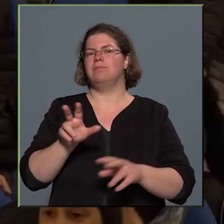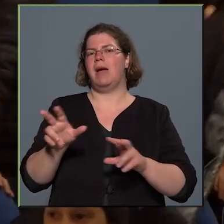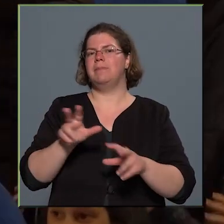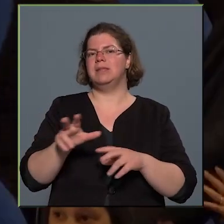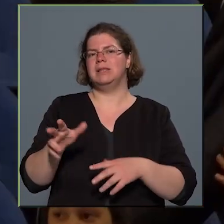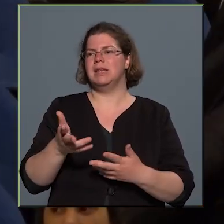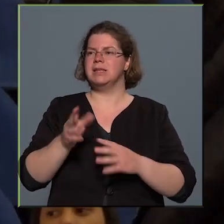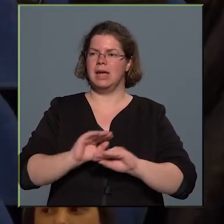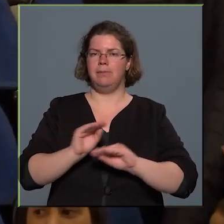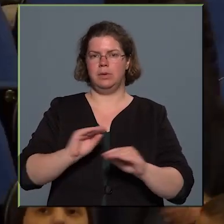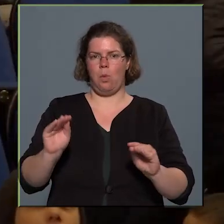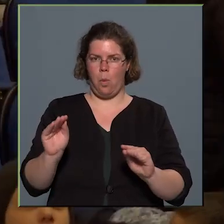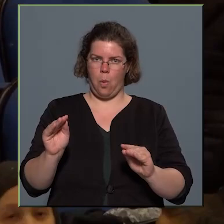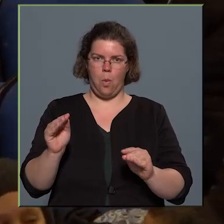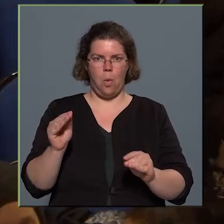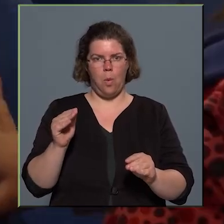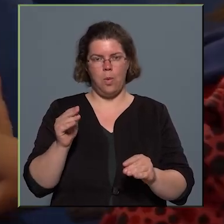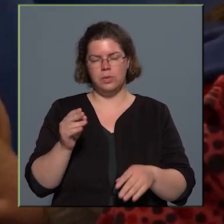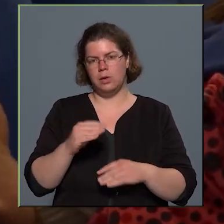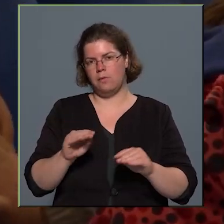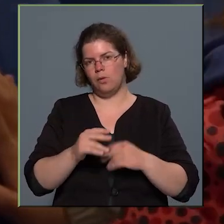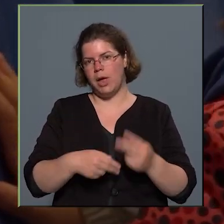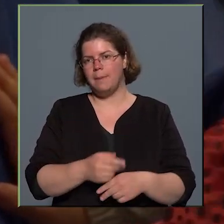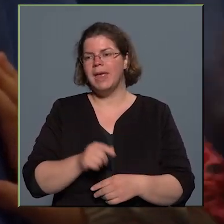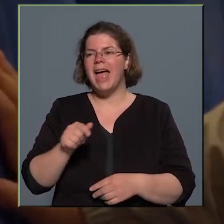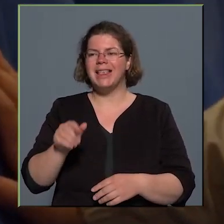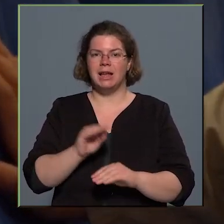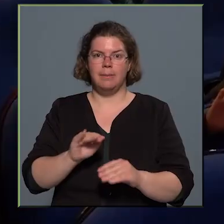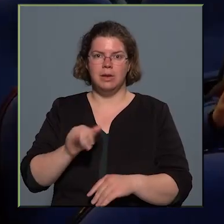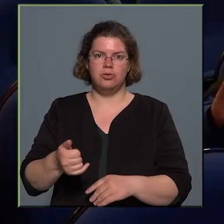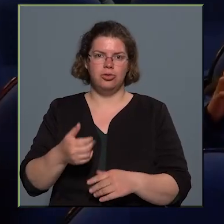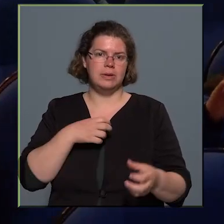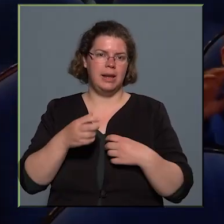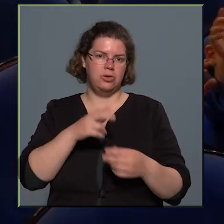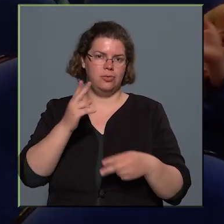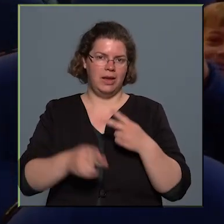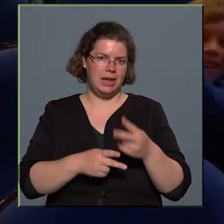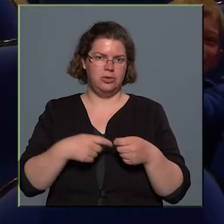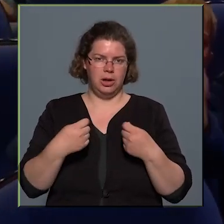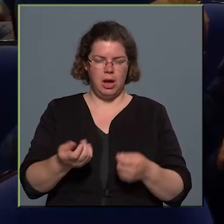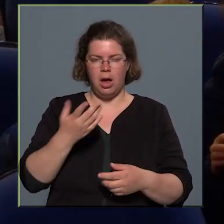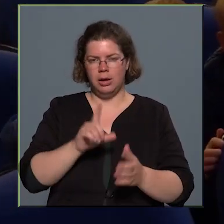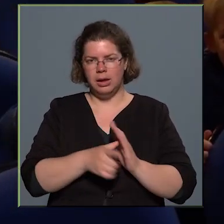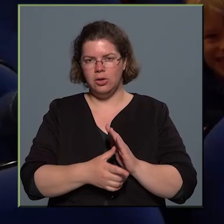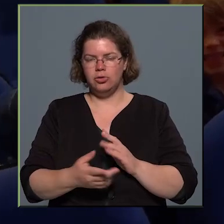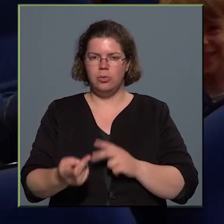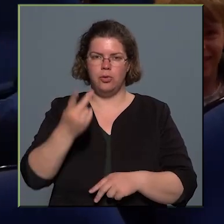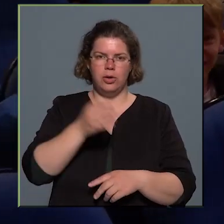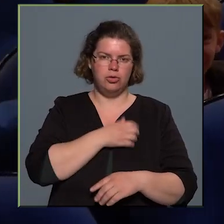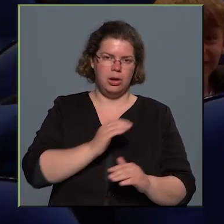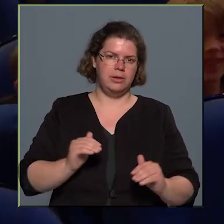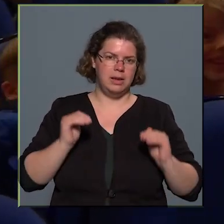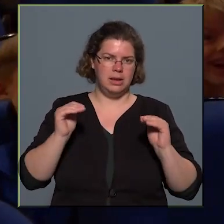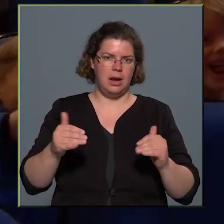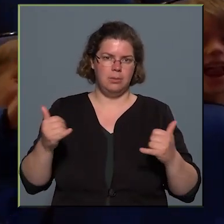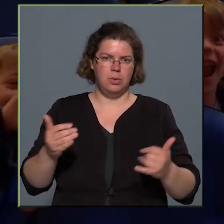Színész egy végzettséget adott, ez a képzés is. Aztán később, ha jól tudom, főiskolai szintre emelték, most